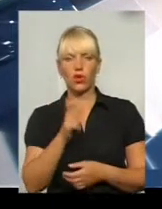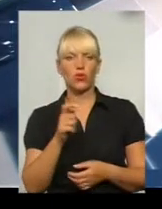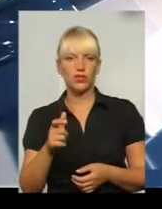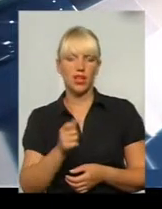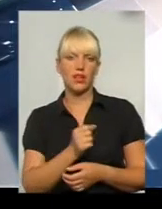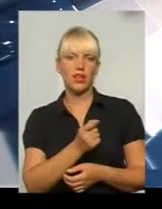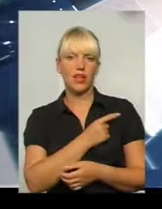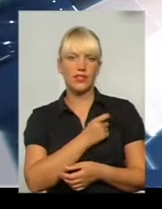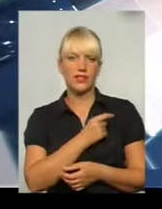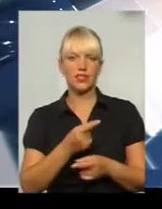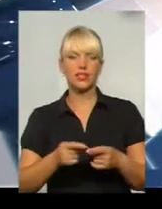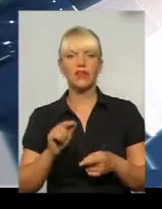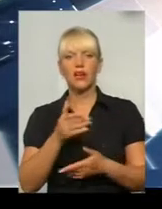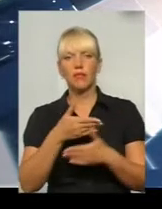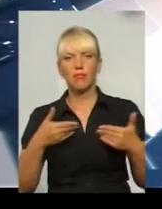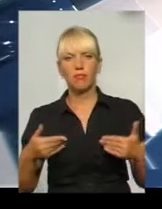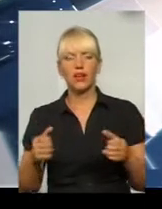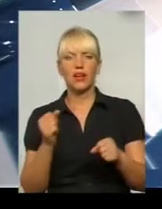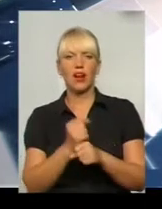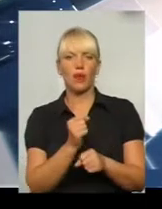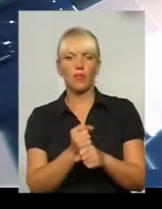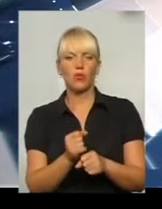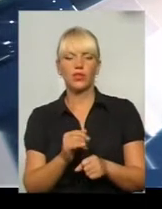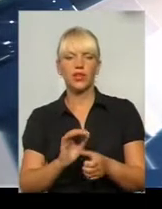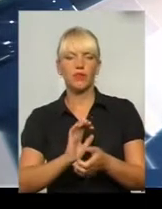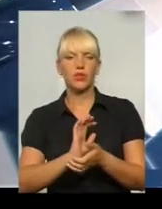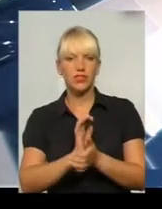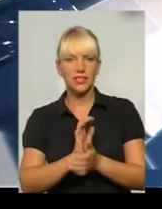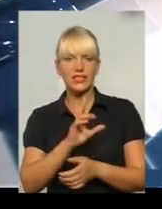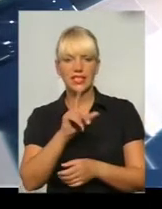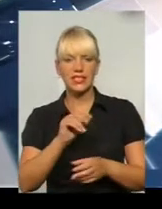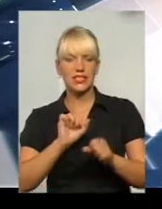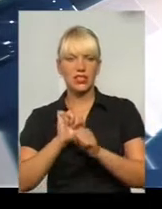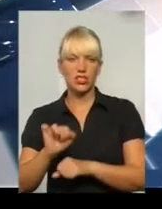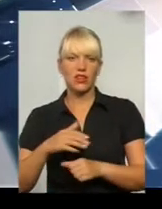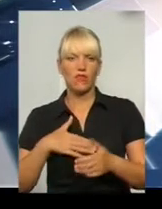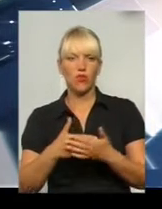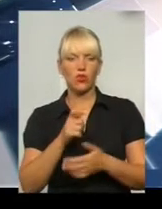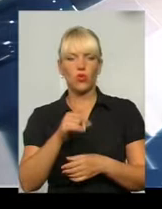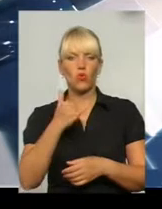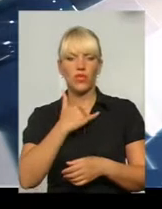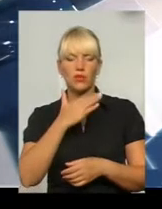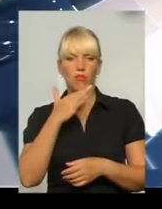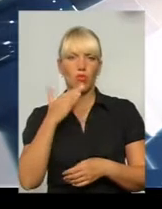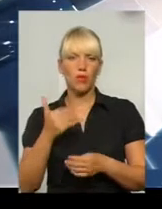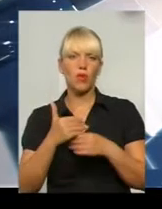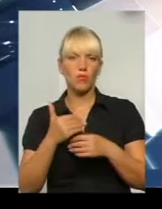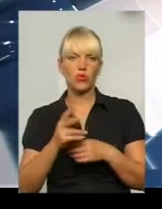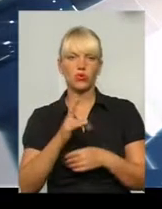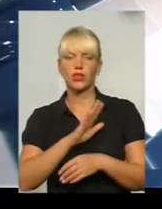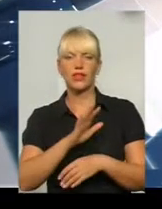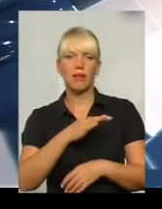працюємо чесно з захистниками, з волонтёрами. У нас дуже багато допомогників, які не